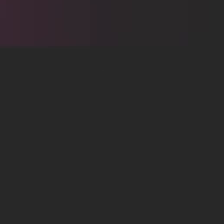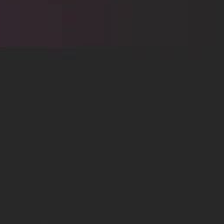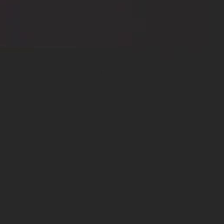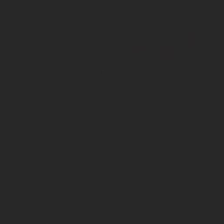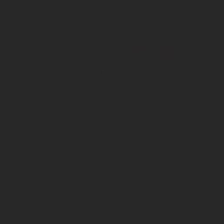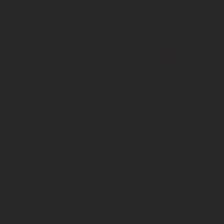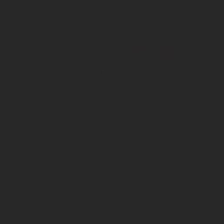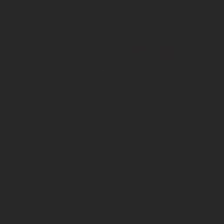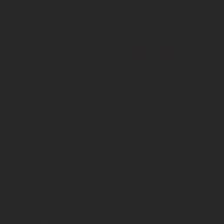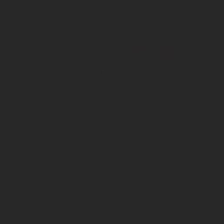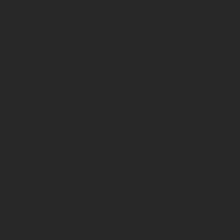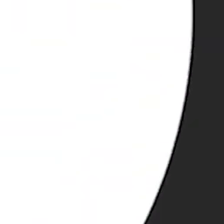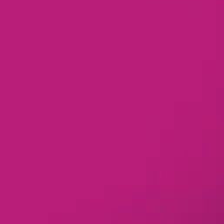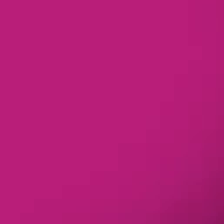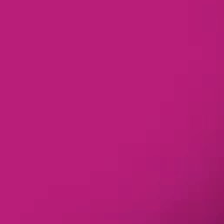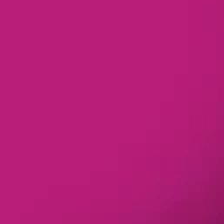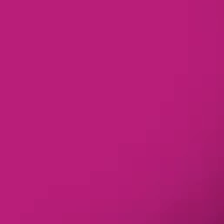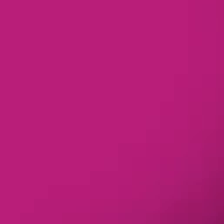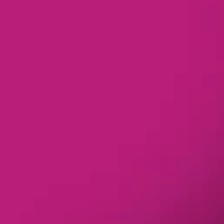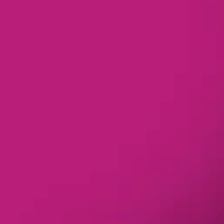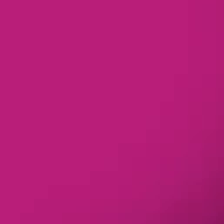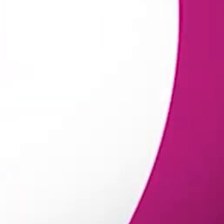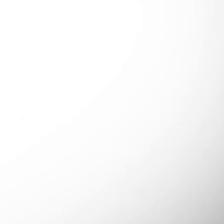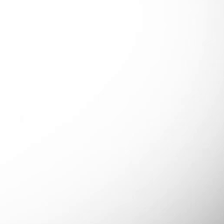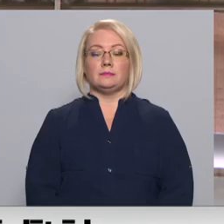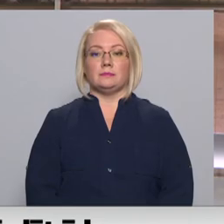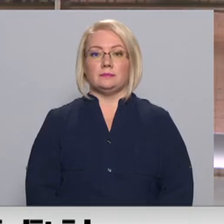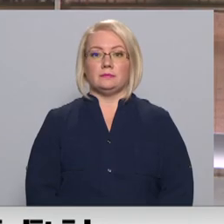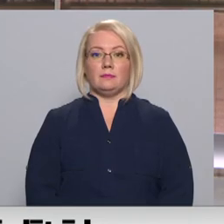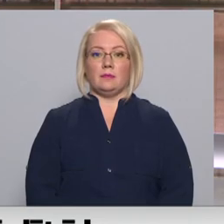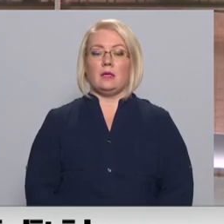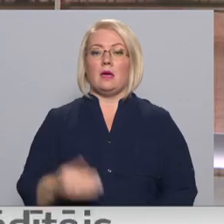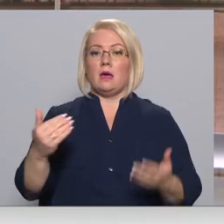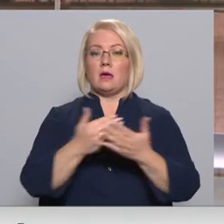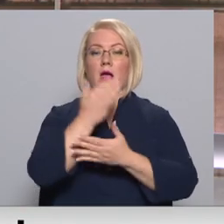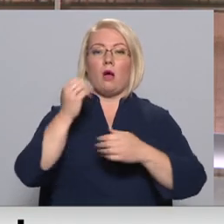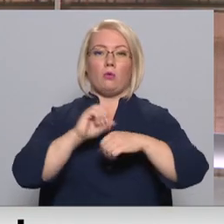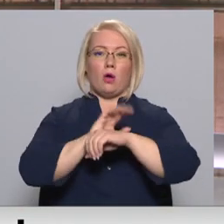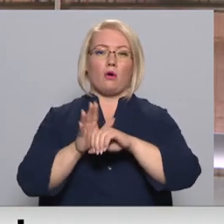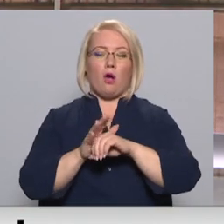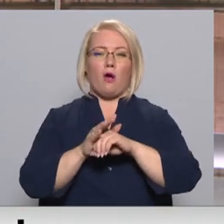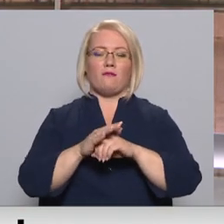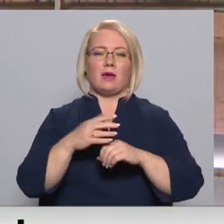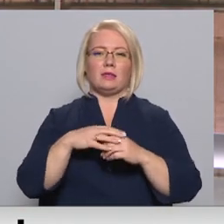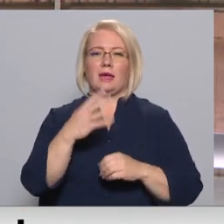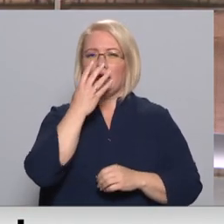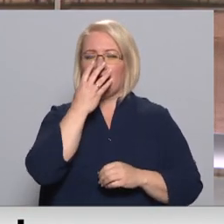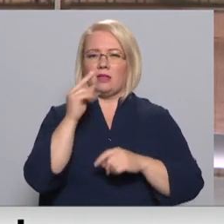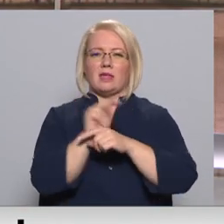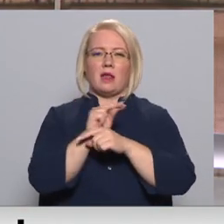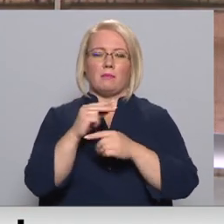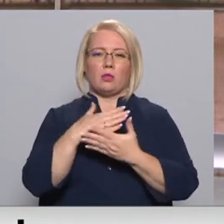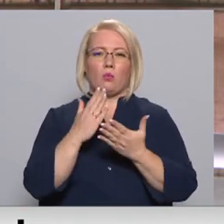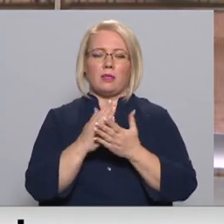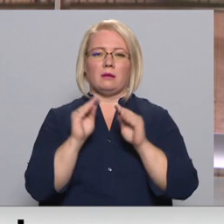Re, visi ēters ir te! Jauna COVID-19 intensīvās terapijas nodaļa